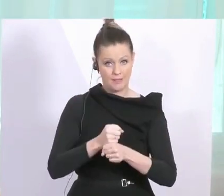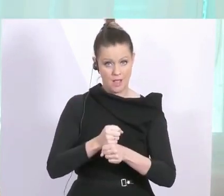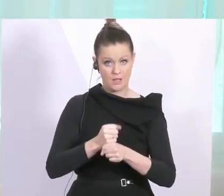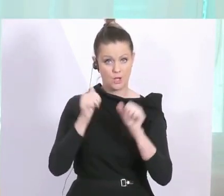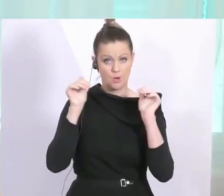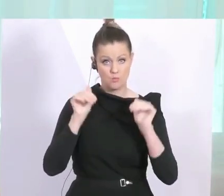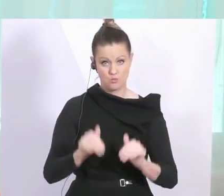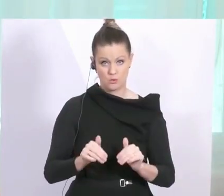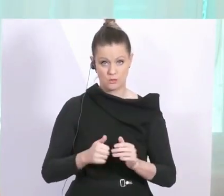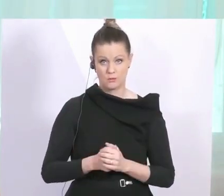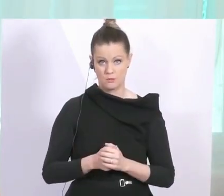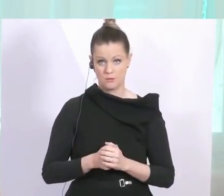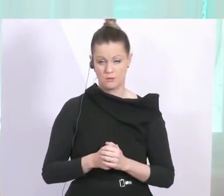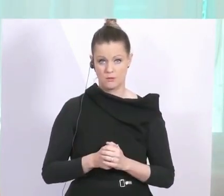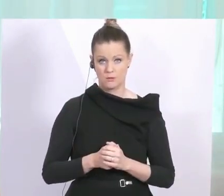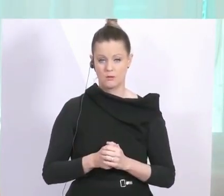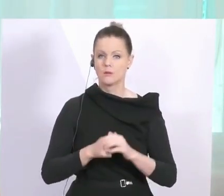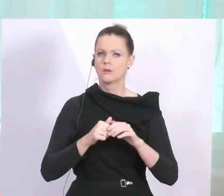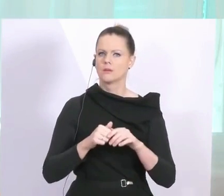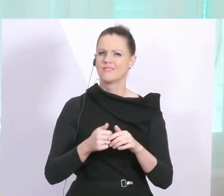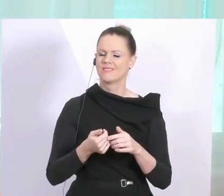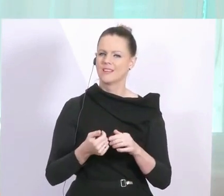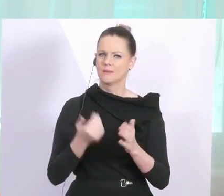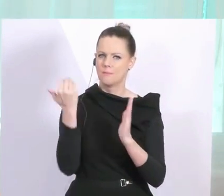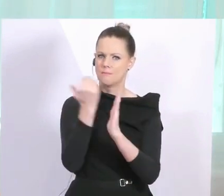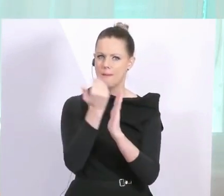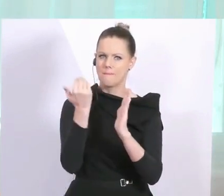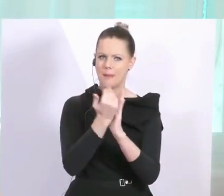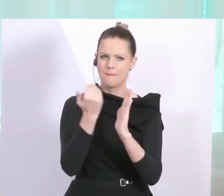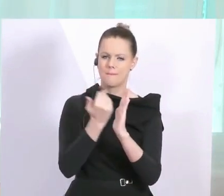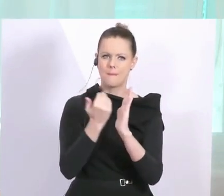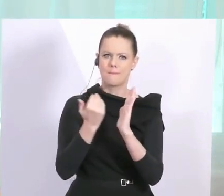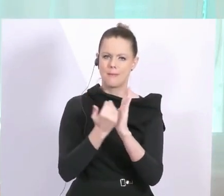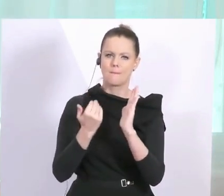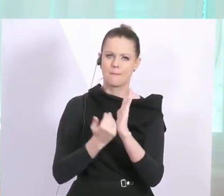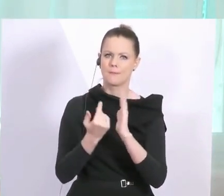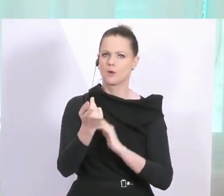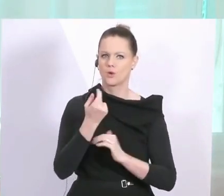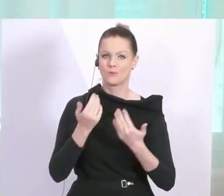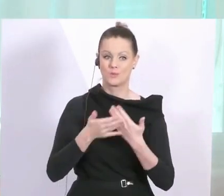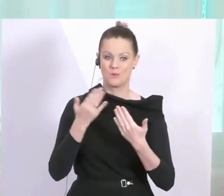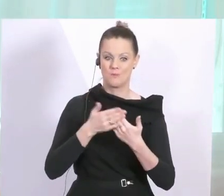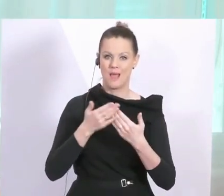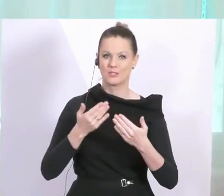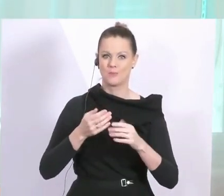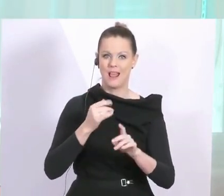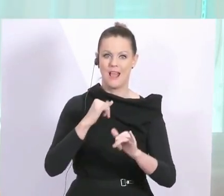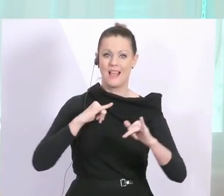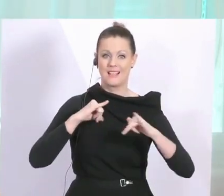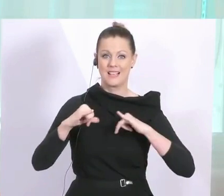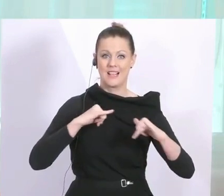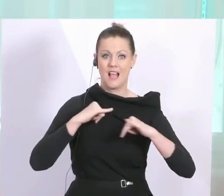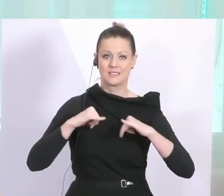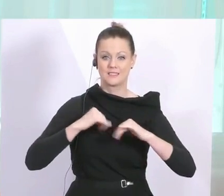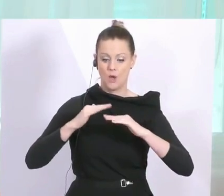ganze Reihe von Festschreibungen realisiert werden, zum Beispiel Bodenmarkierungen vor den Kassen als ein